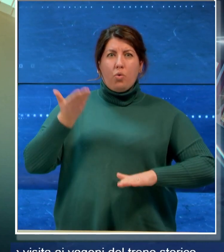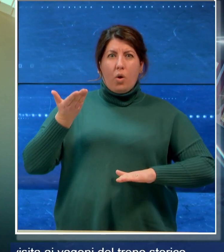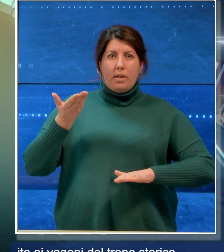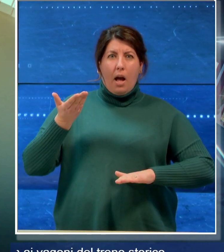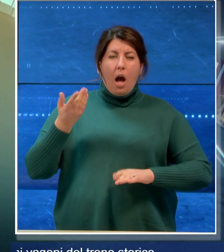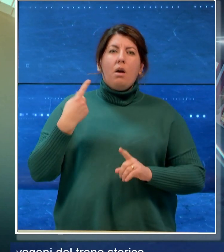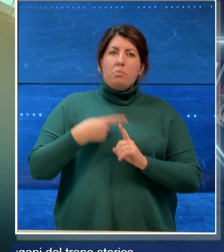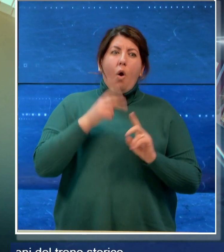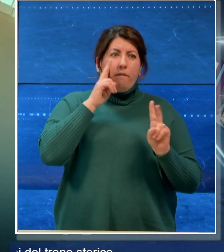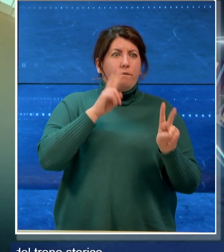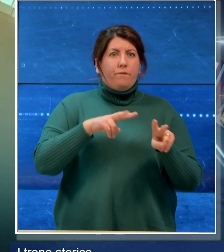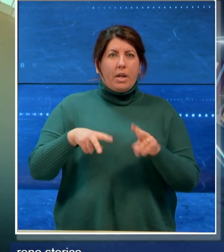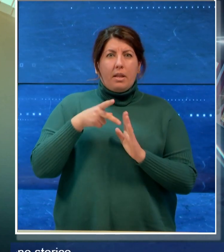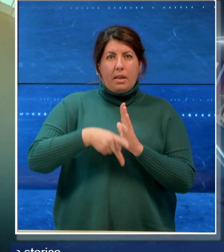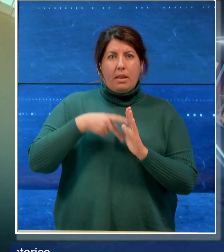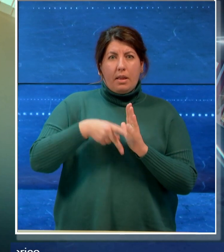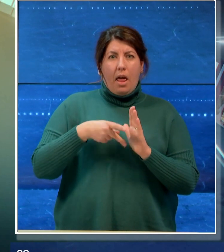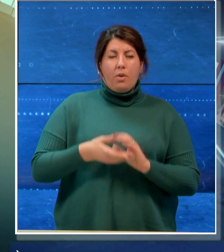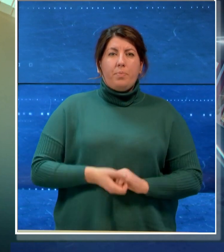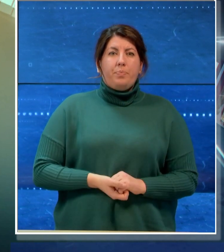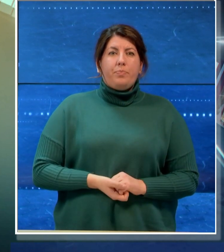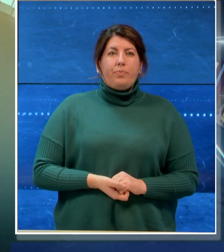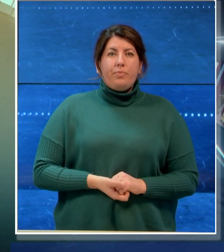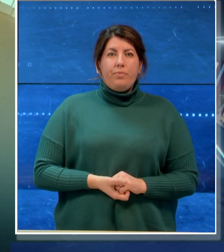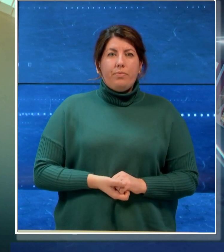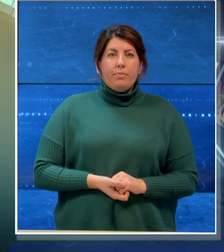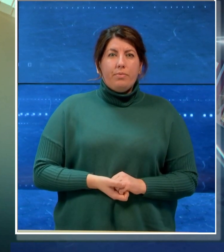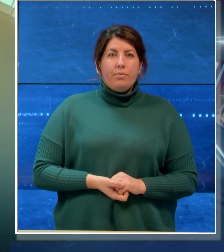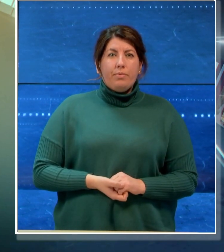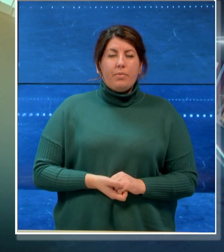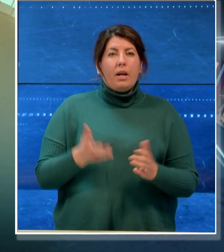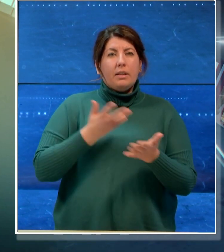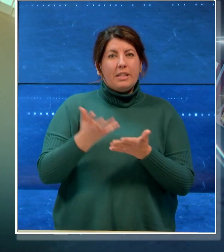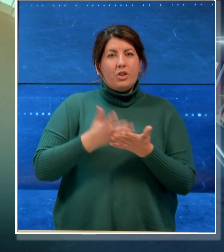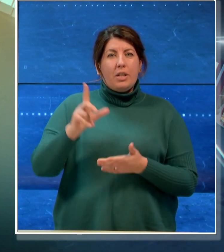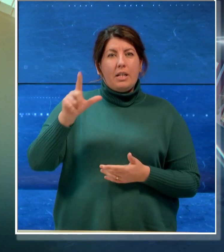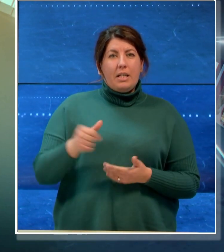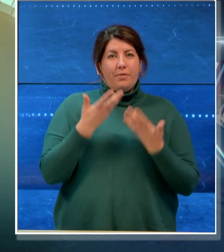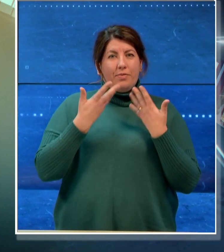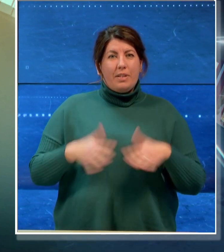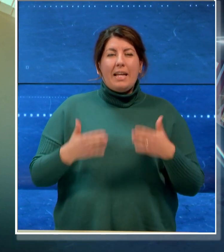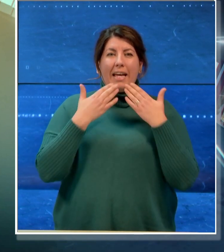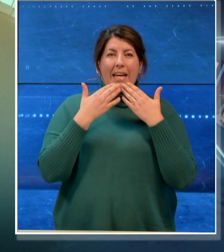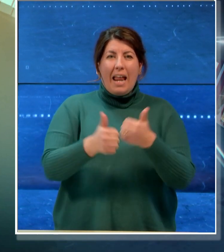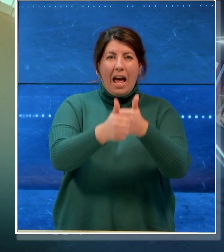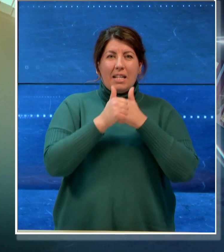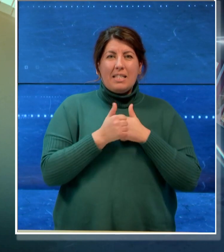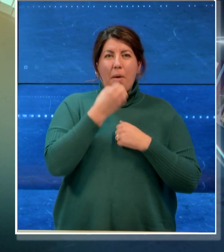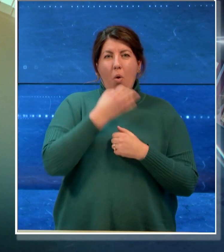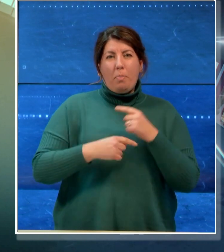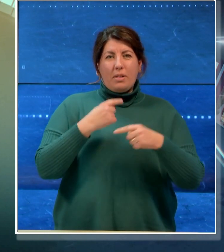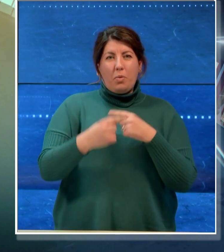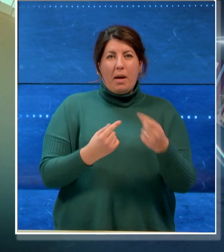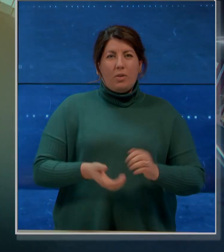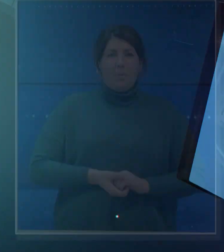visita ai vagoni del treno storico e con il TgList è tutto grazie per averci seguito buon